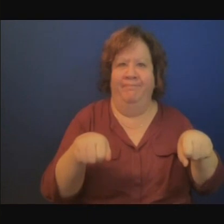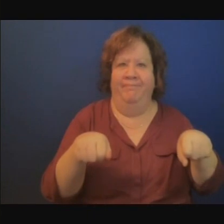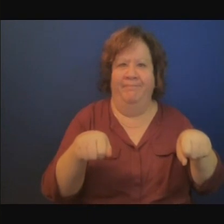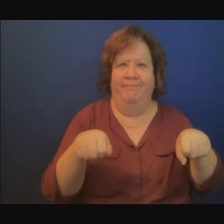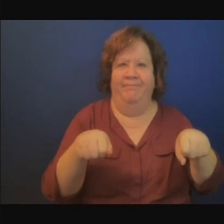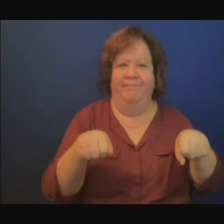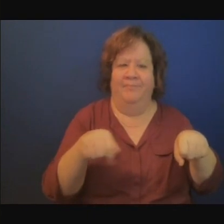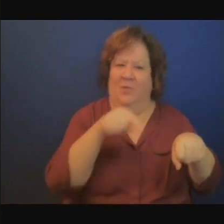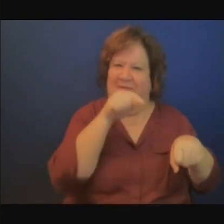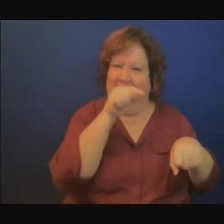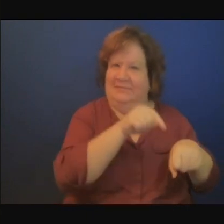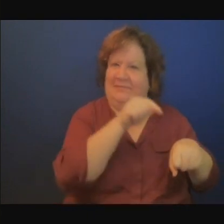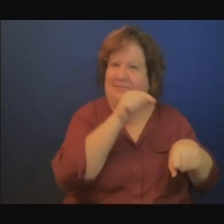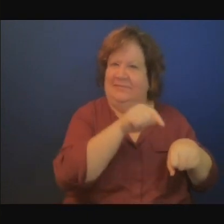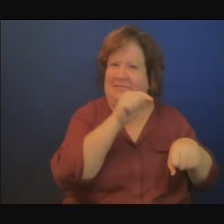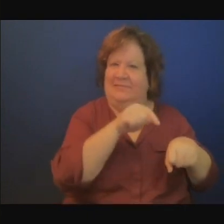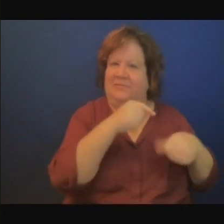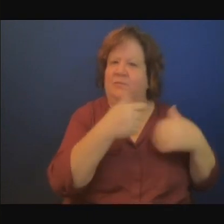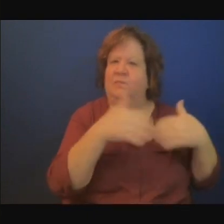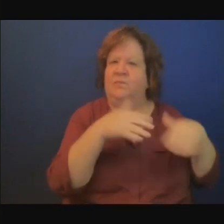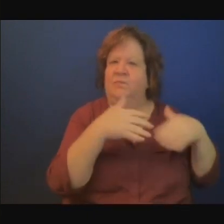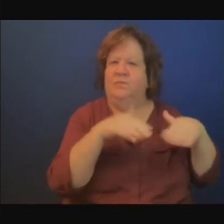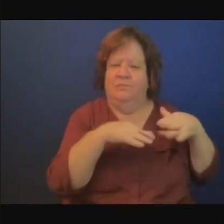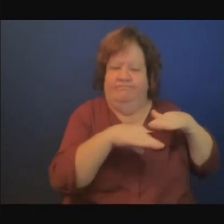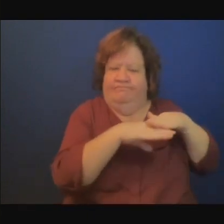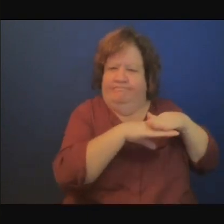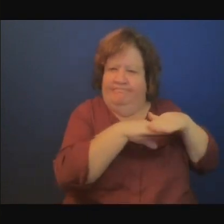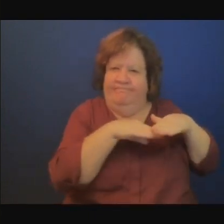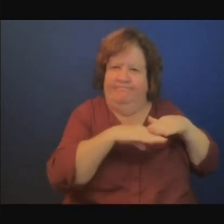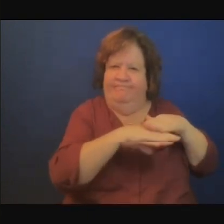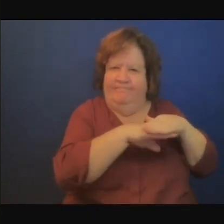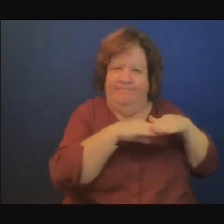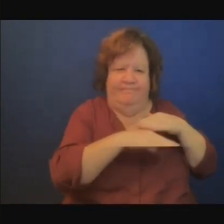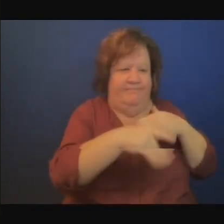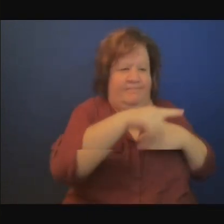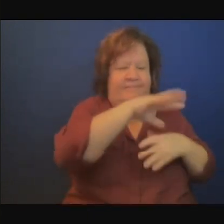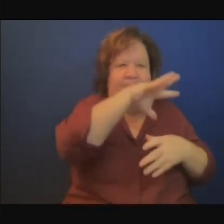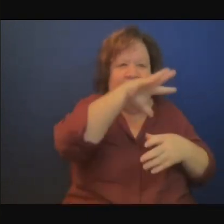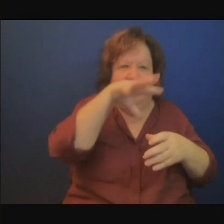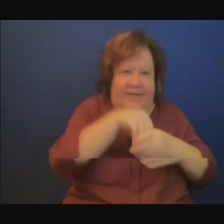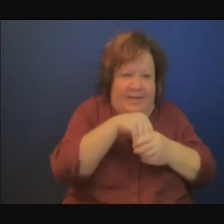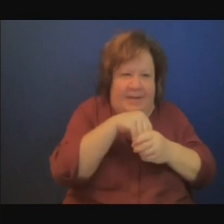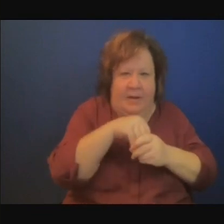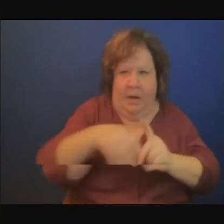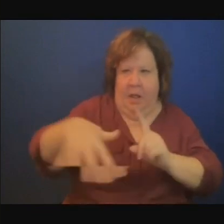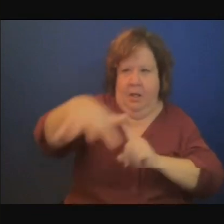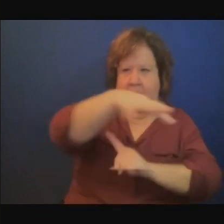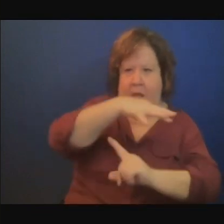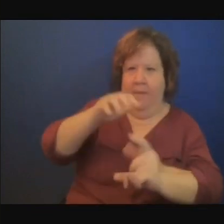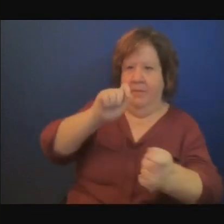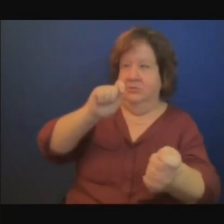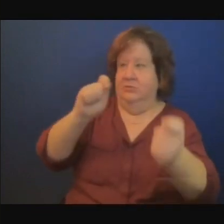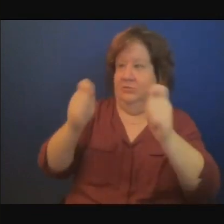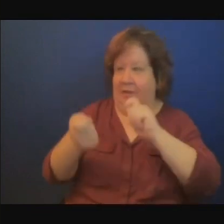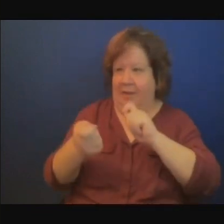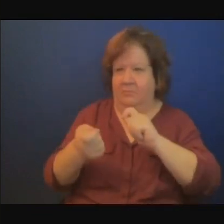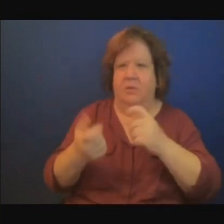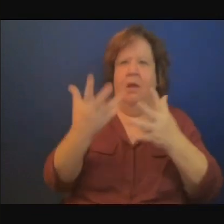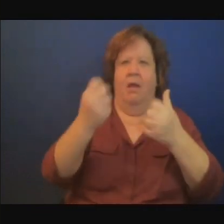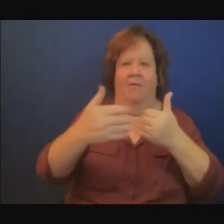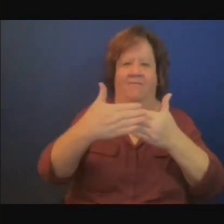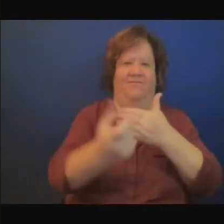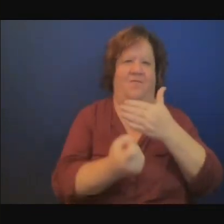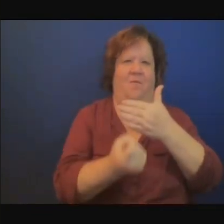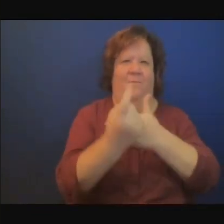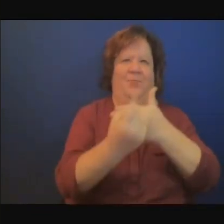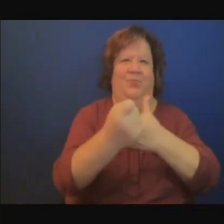idées de création d'entreprises pourquoi ne pas créer des entreprises autour de chacune de ces options d'adaptation et